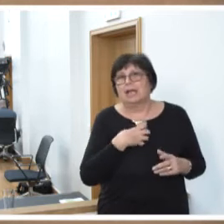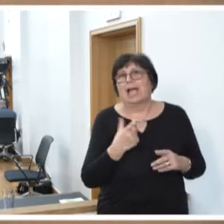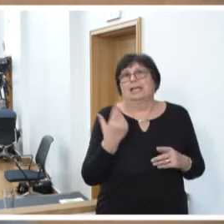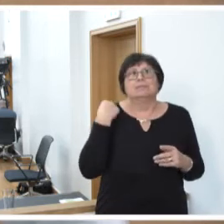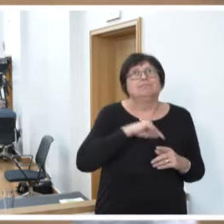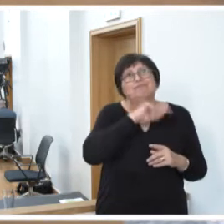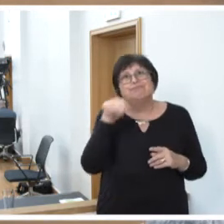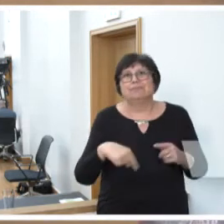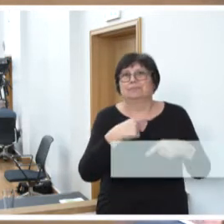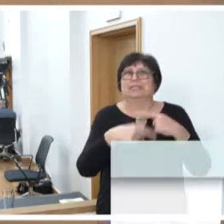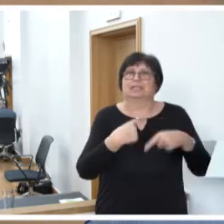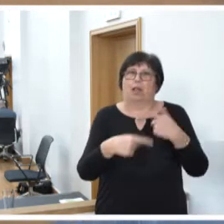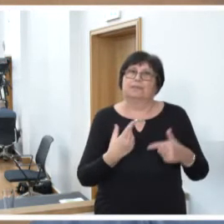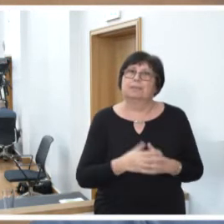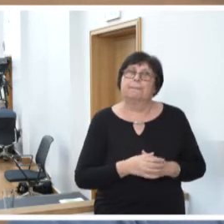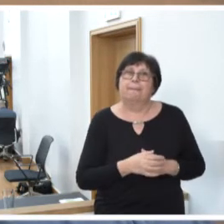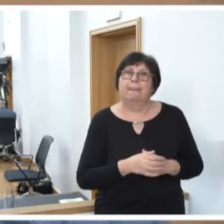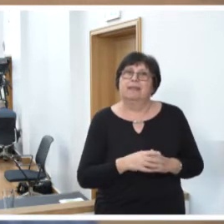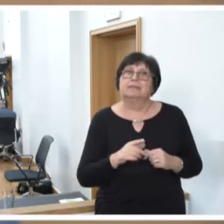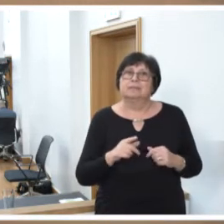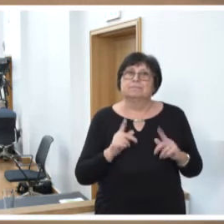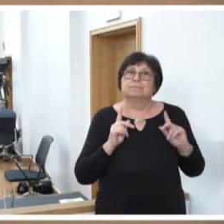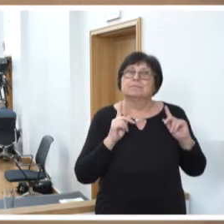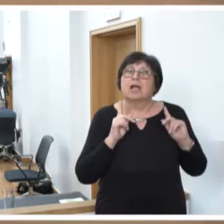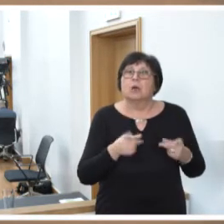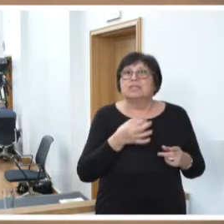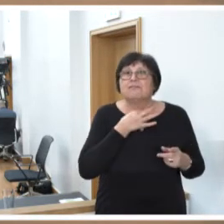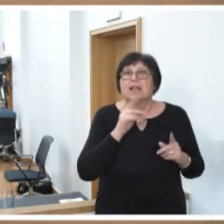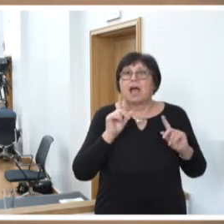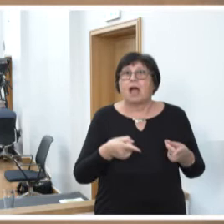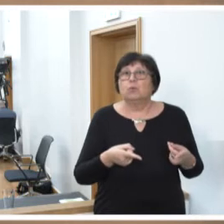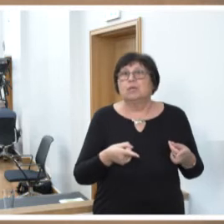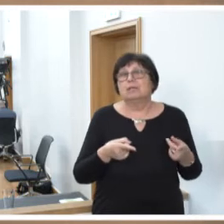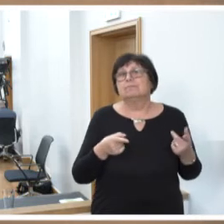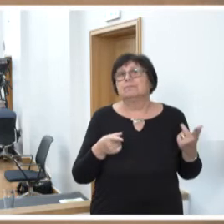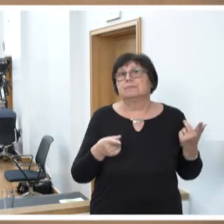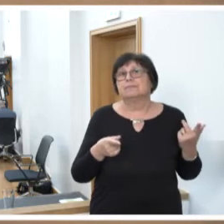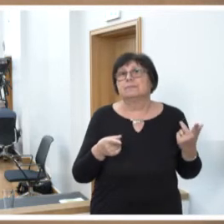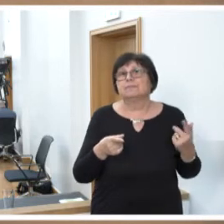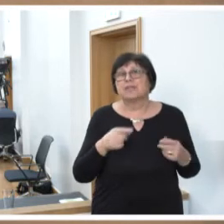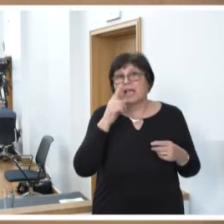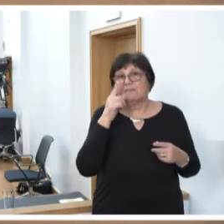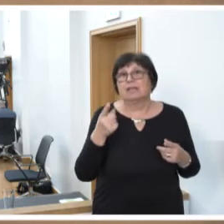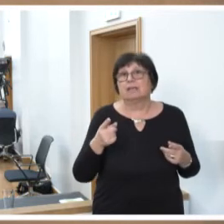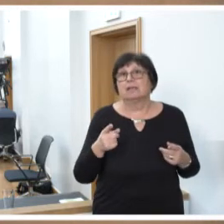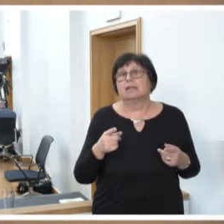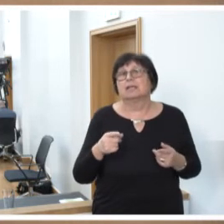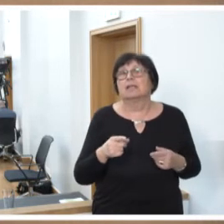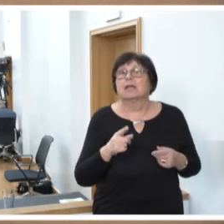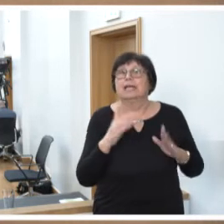da gab. und will aber auch, wenn es um